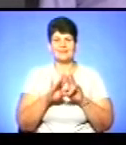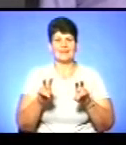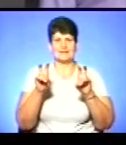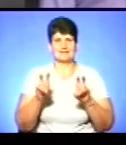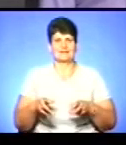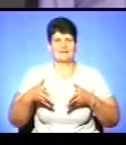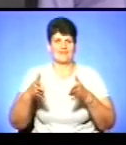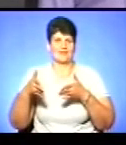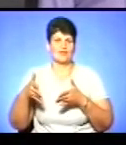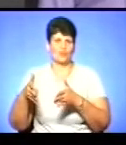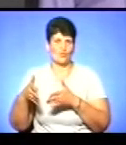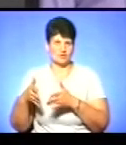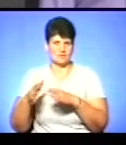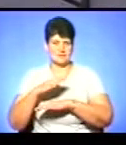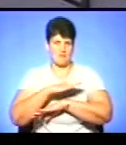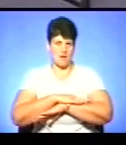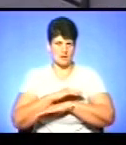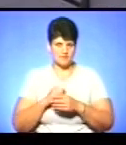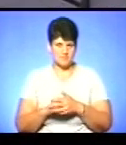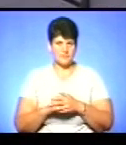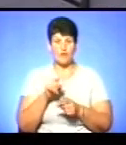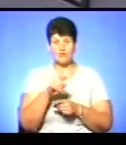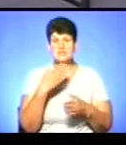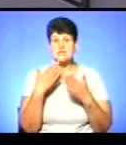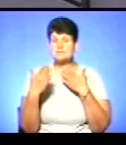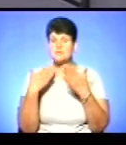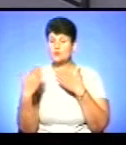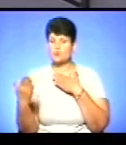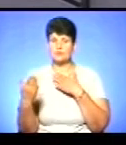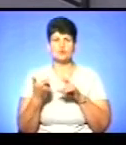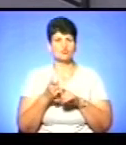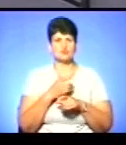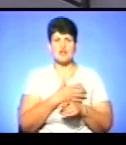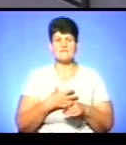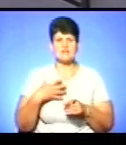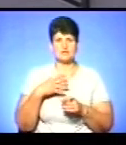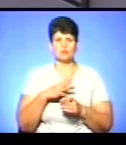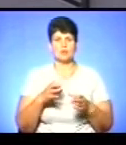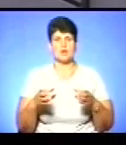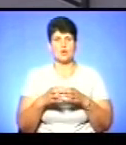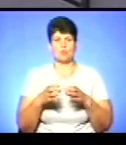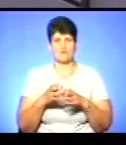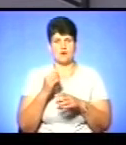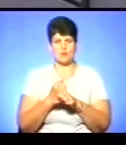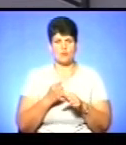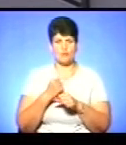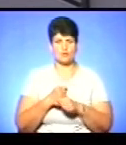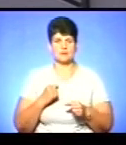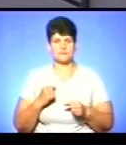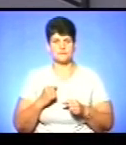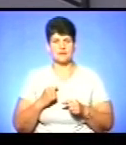рядочками, як було сказано, за партами. Вони спілкуються. Дуже важливо, щоб групова форма роботи, кооперативне навчання,